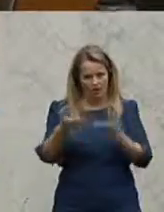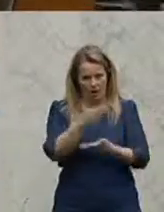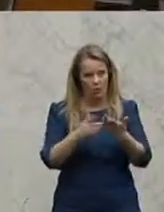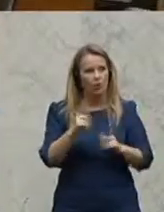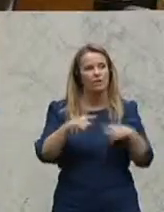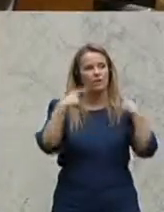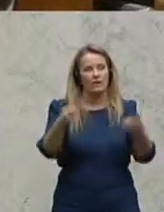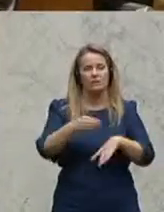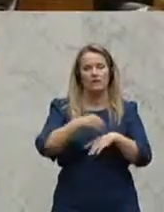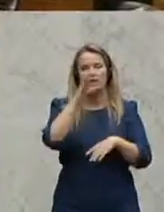Schillhorn, von den Neos,